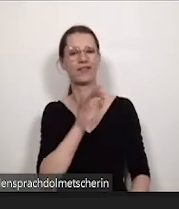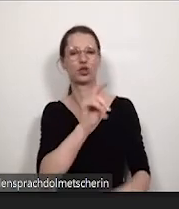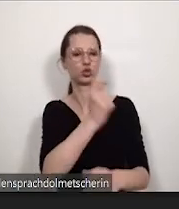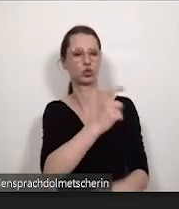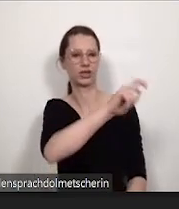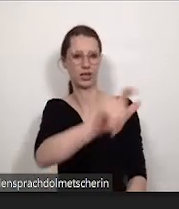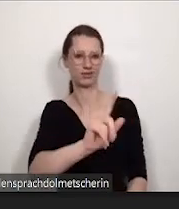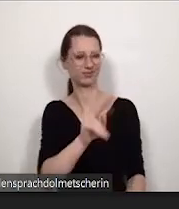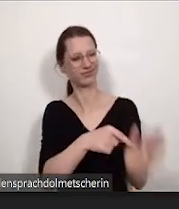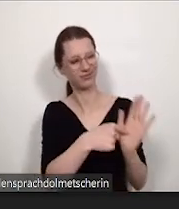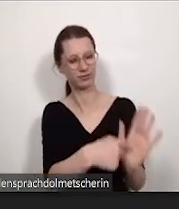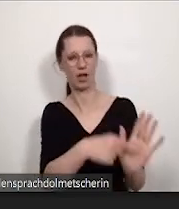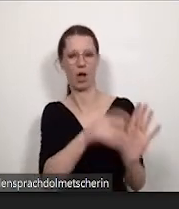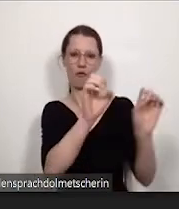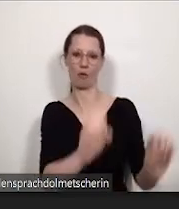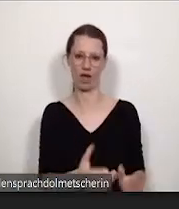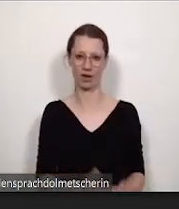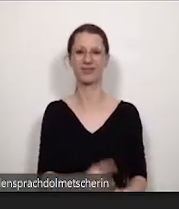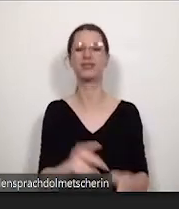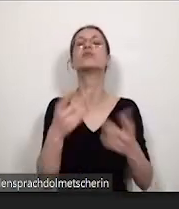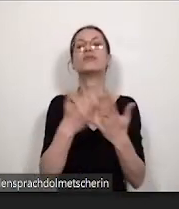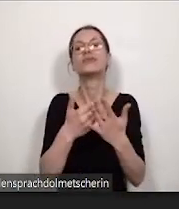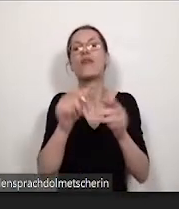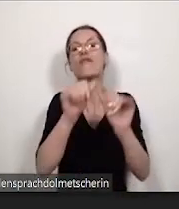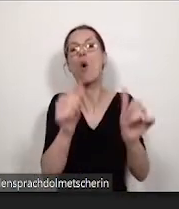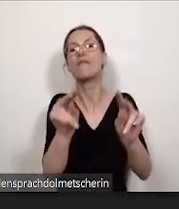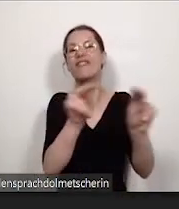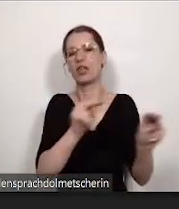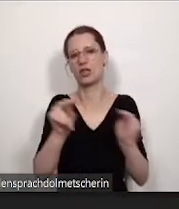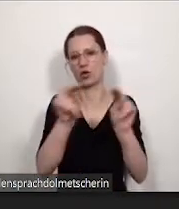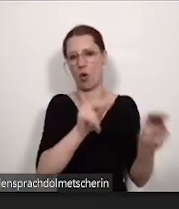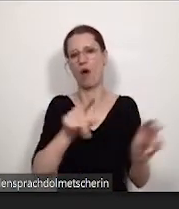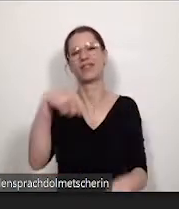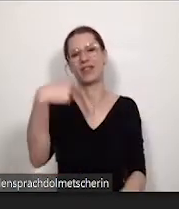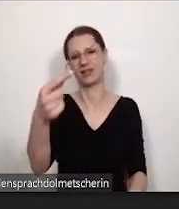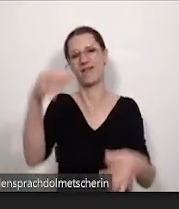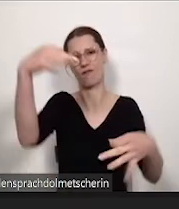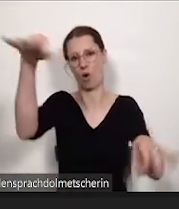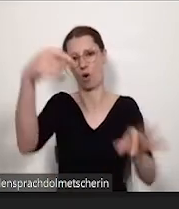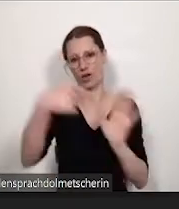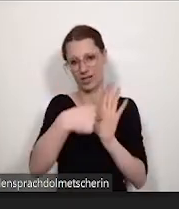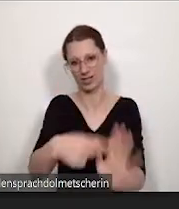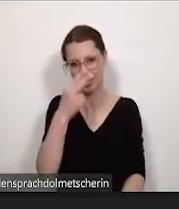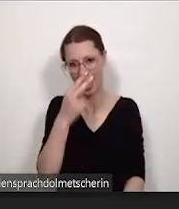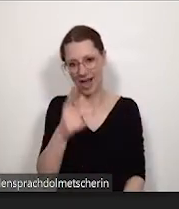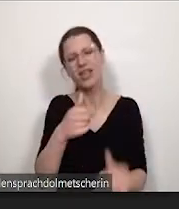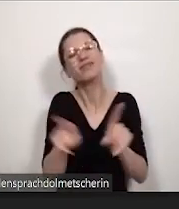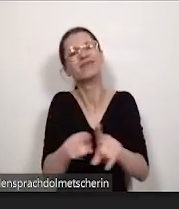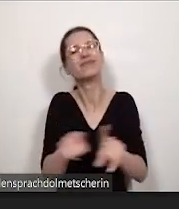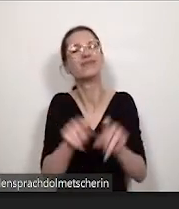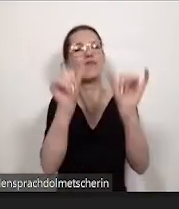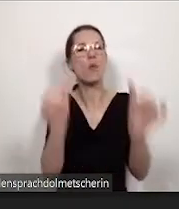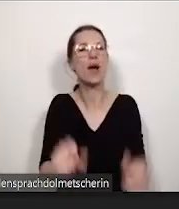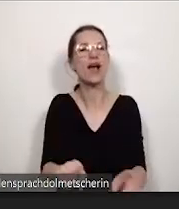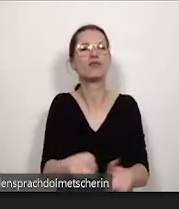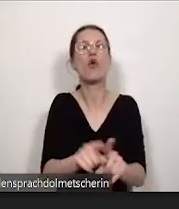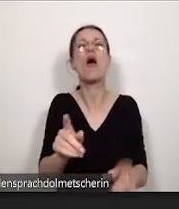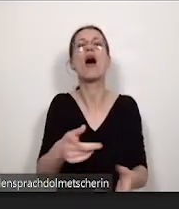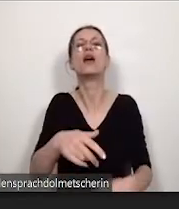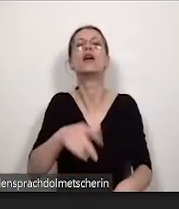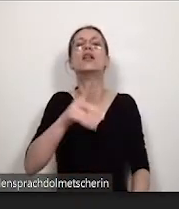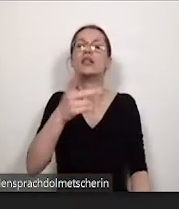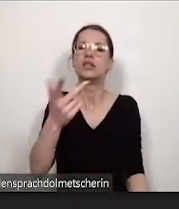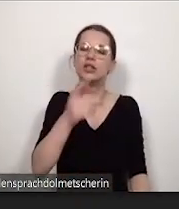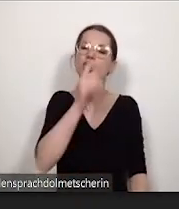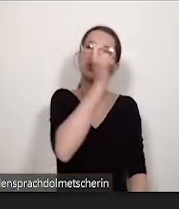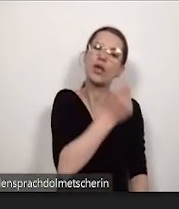hinweisen und darüber aufklären, auch in Videoformaten, wie Sie auf der nächsten Folie im ähnlichen Format diesmal für Lehrende, vorher war es für die Zielgruppe